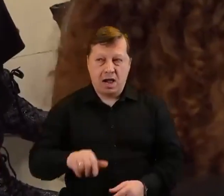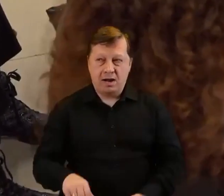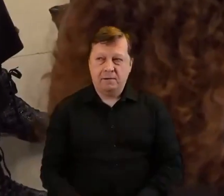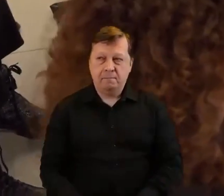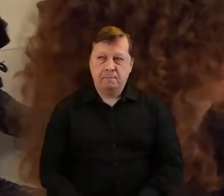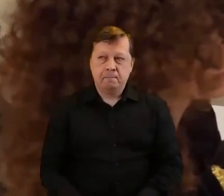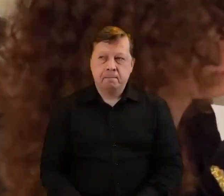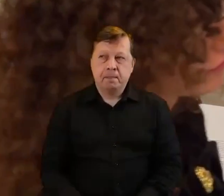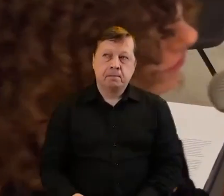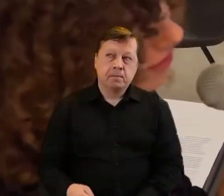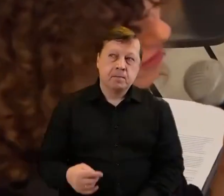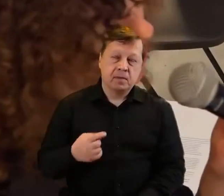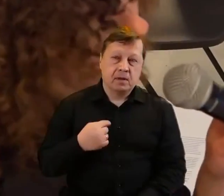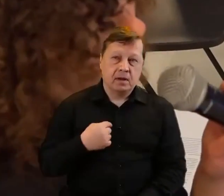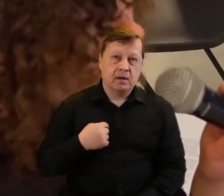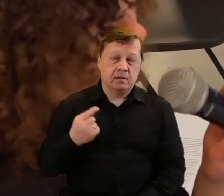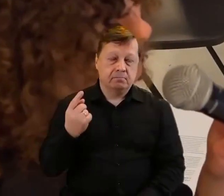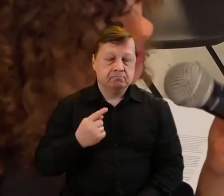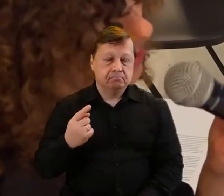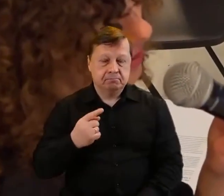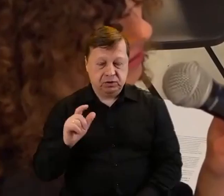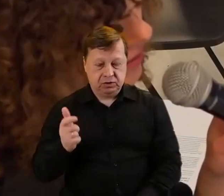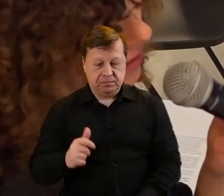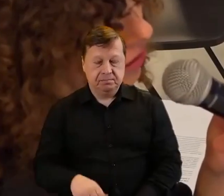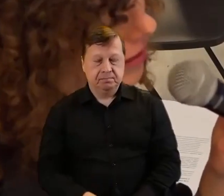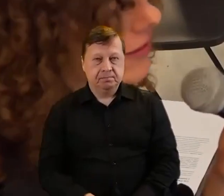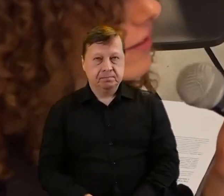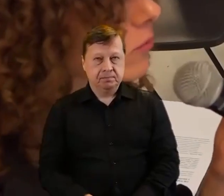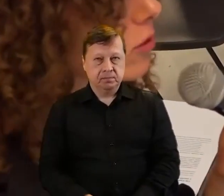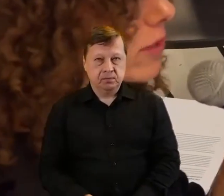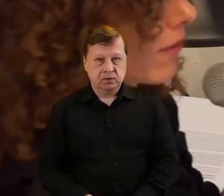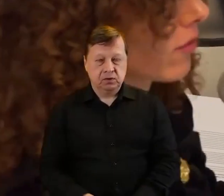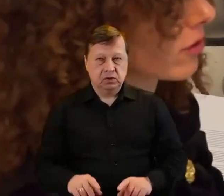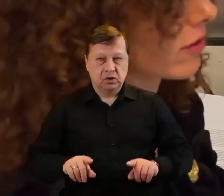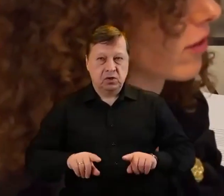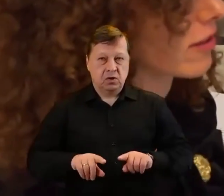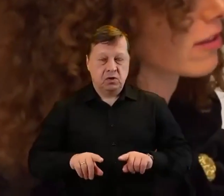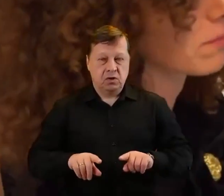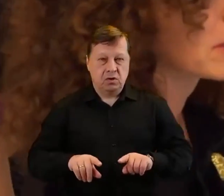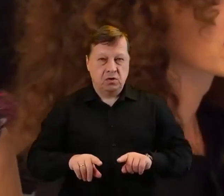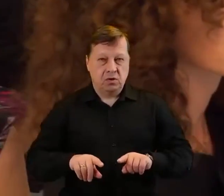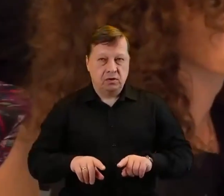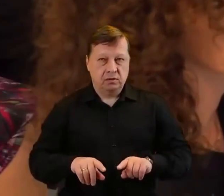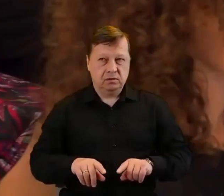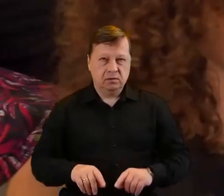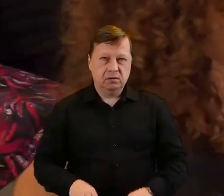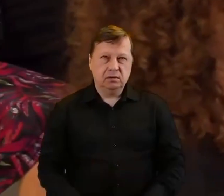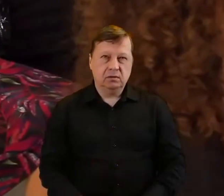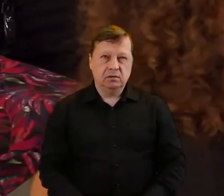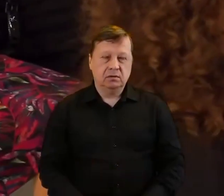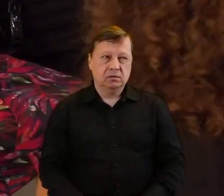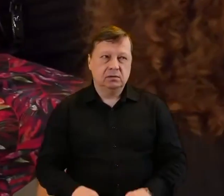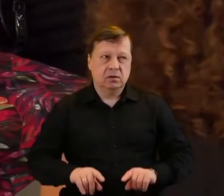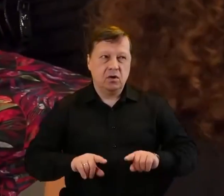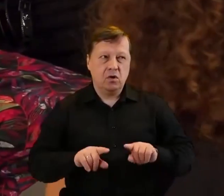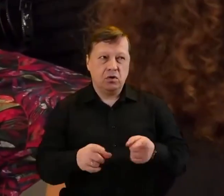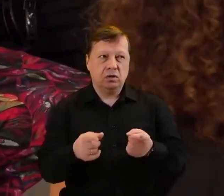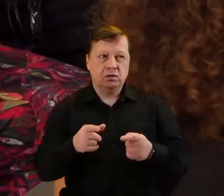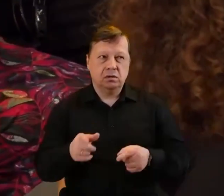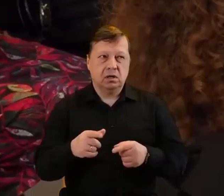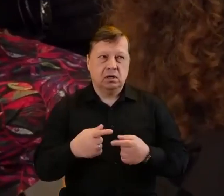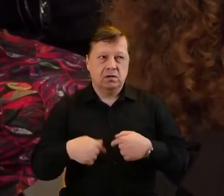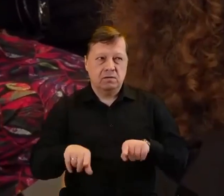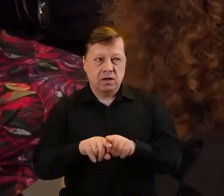To moim zdaniem ja się zgodzę właśnie, że organizacje muszą tam wchodzić właśnie, gdzie biznes sobie nie radzi ani